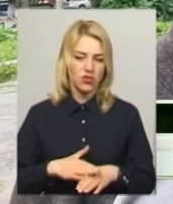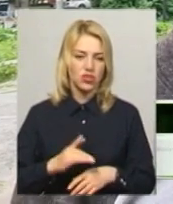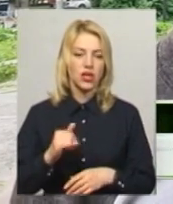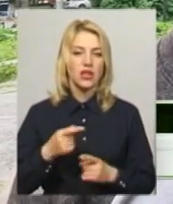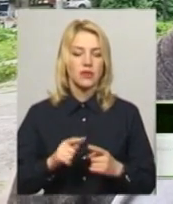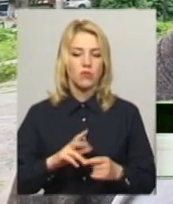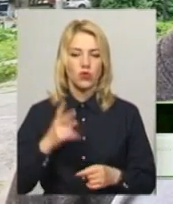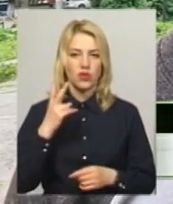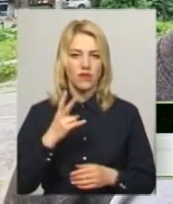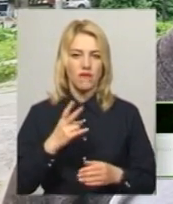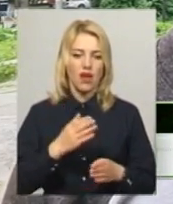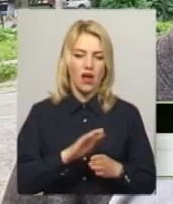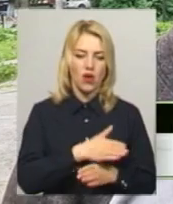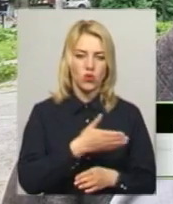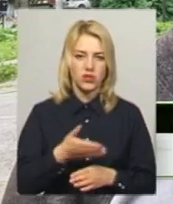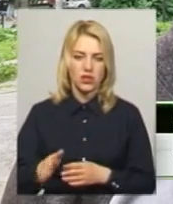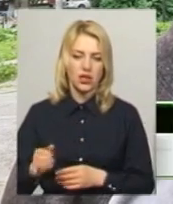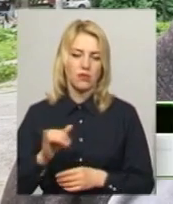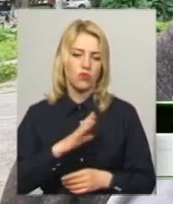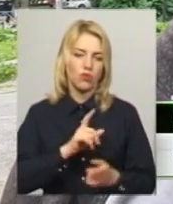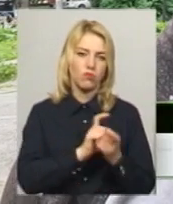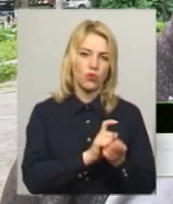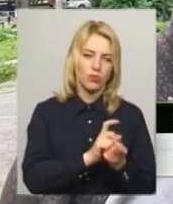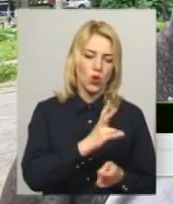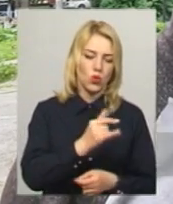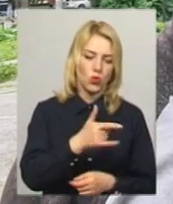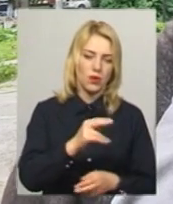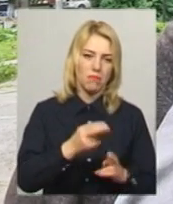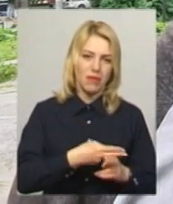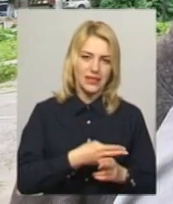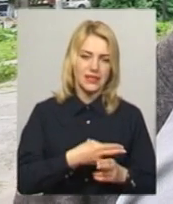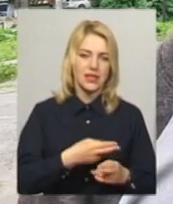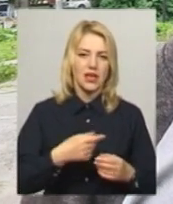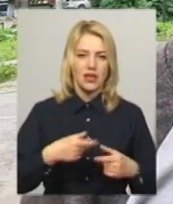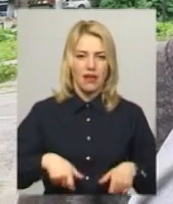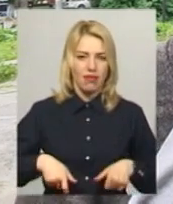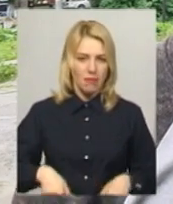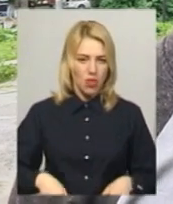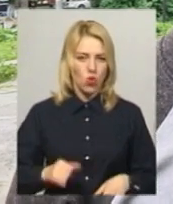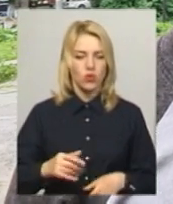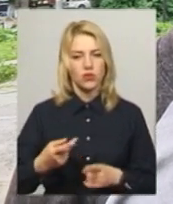два розділи. Це була боротьба на гії без кіману і боротьба гіїв кіманом була.